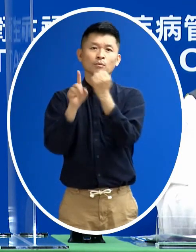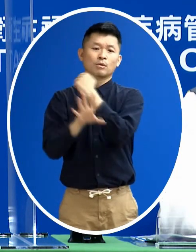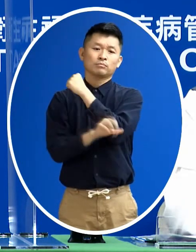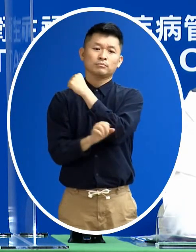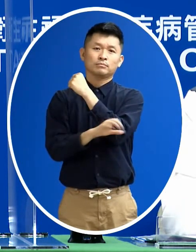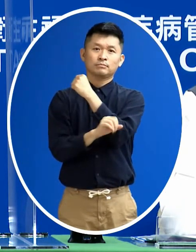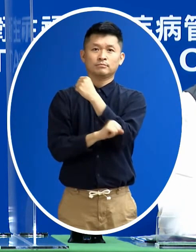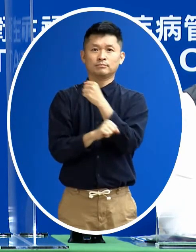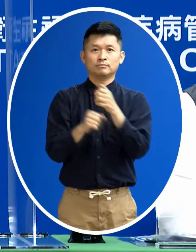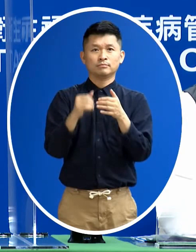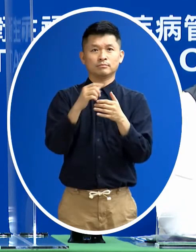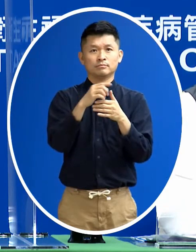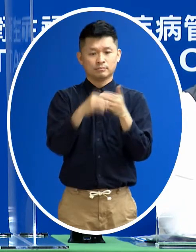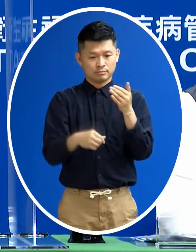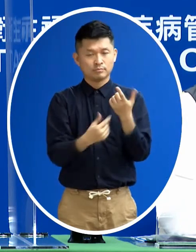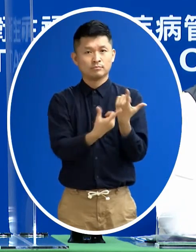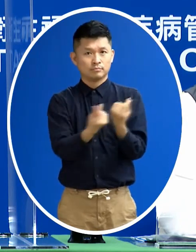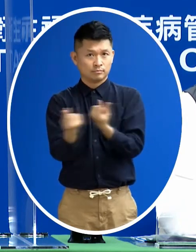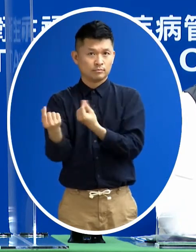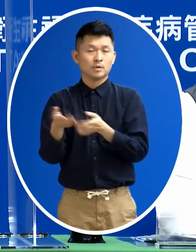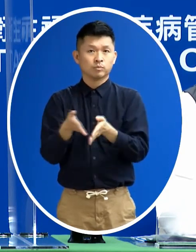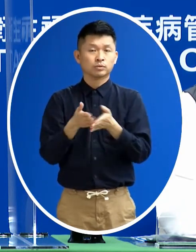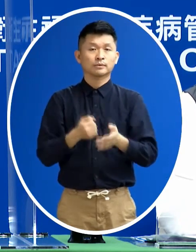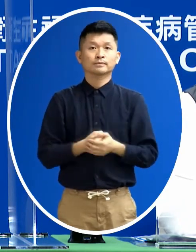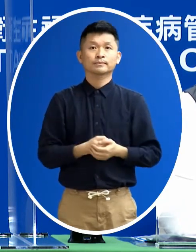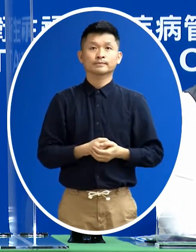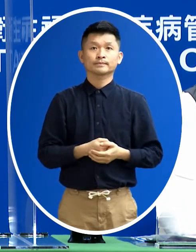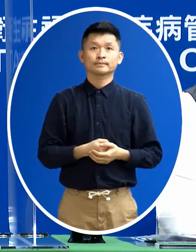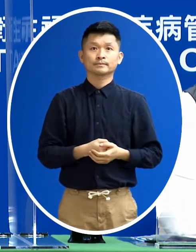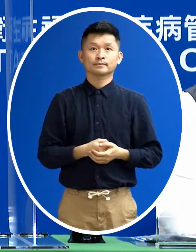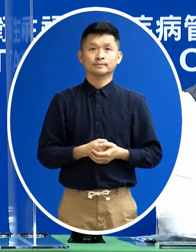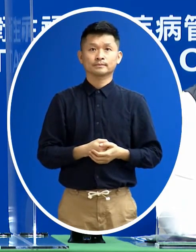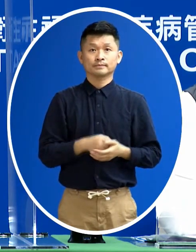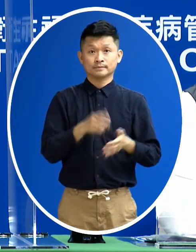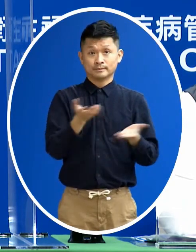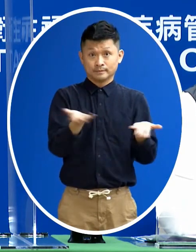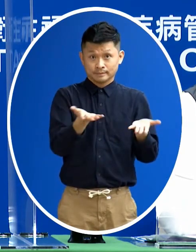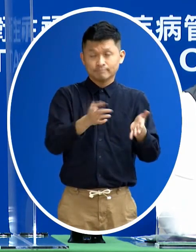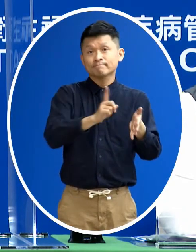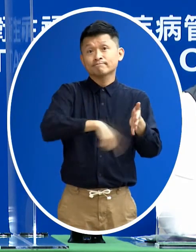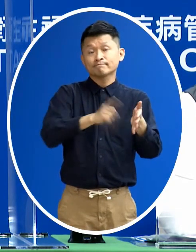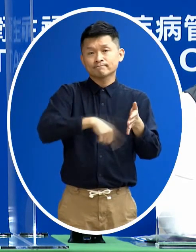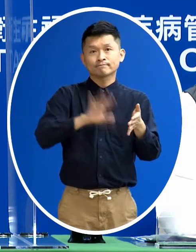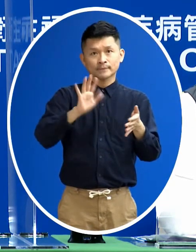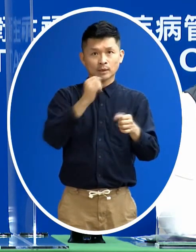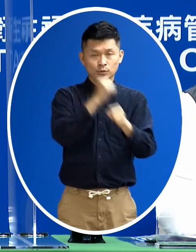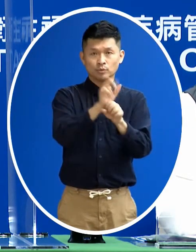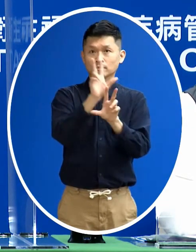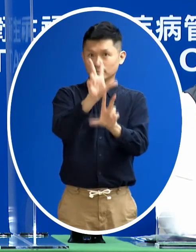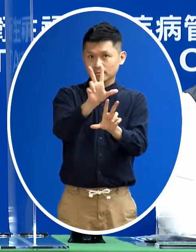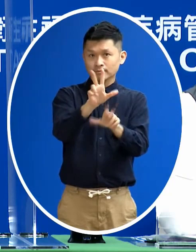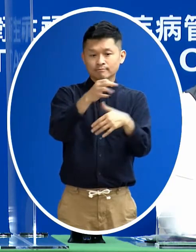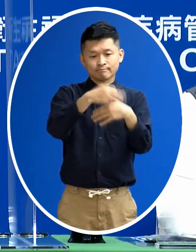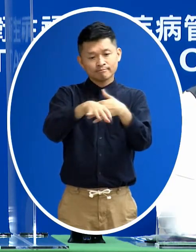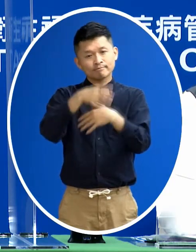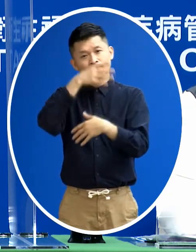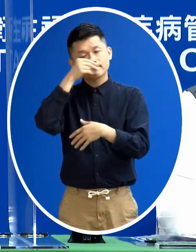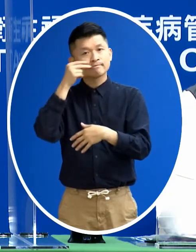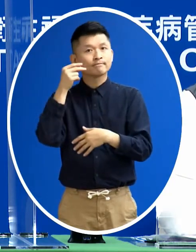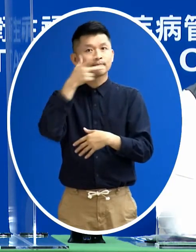基本的一件事情那簡單的事情 很認真的做那當然對我們的防疫都會有幫助